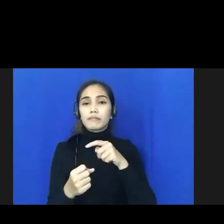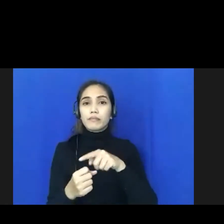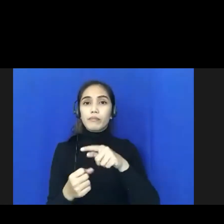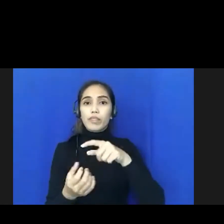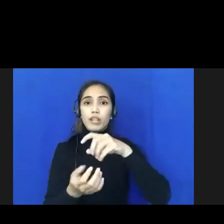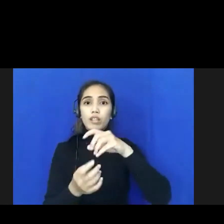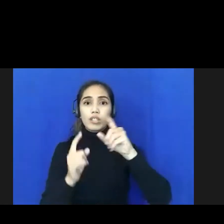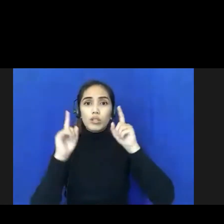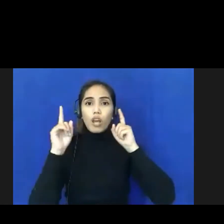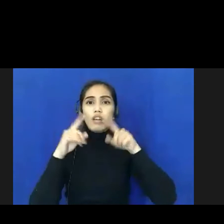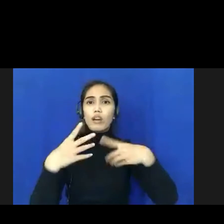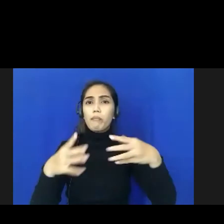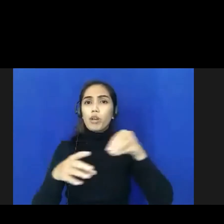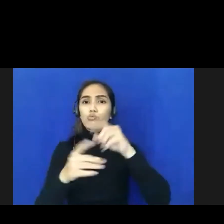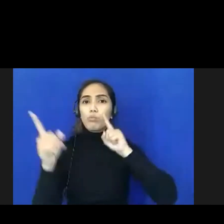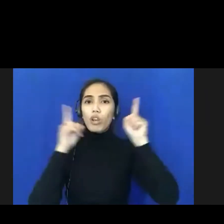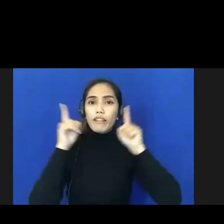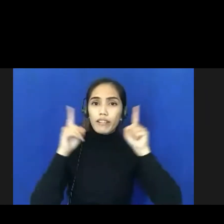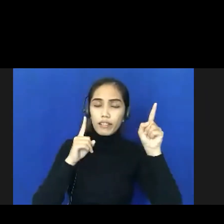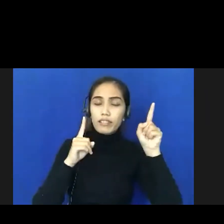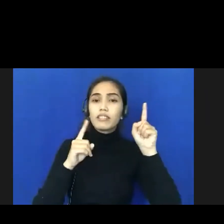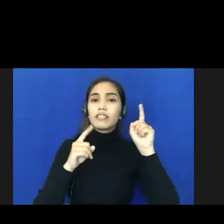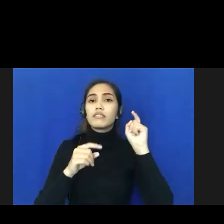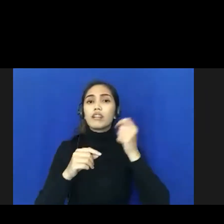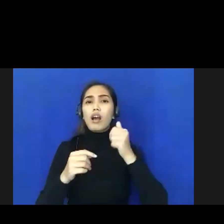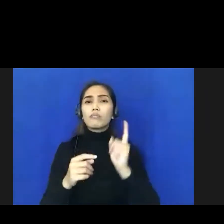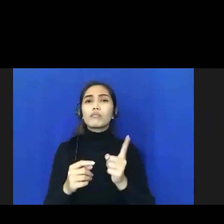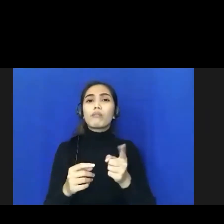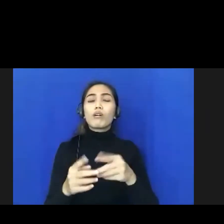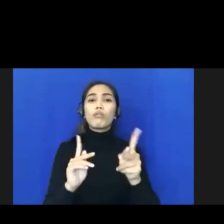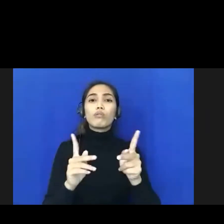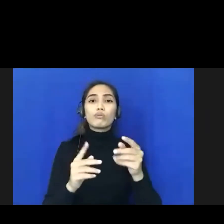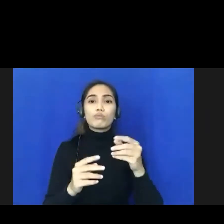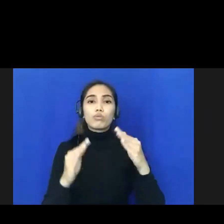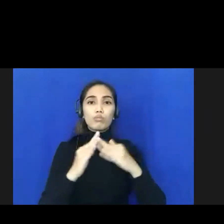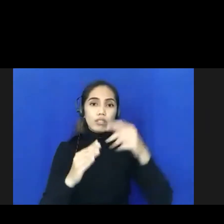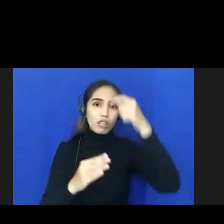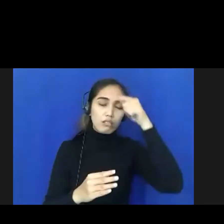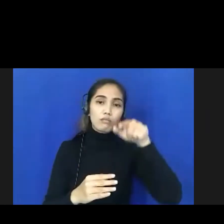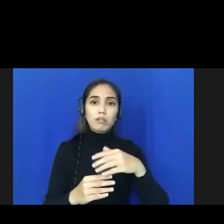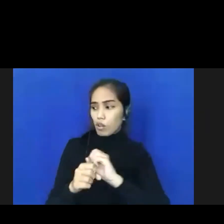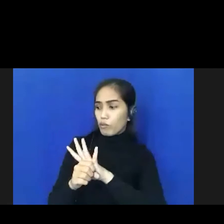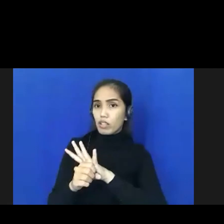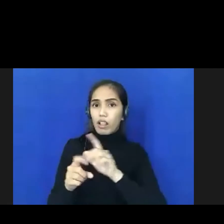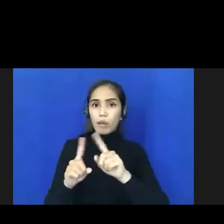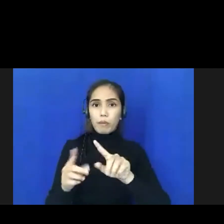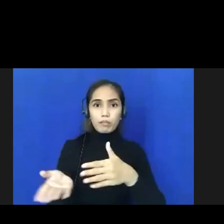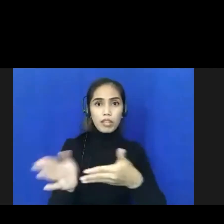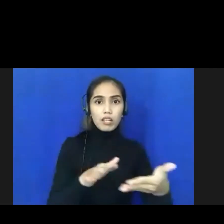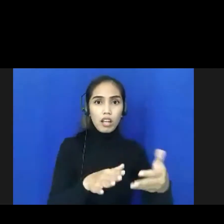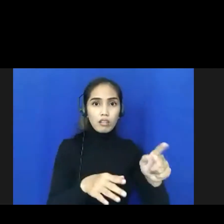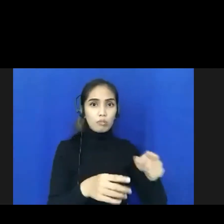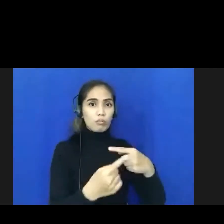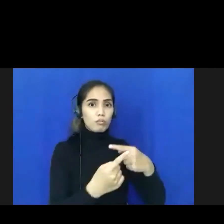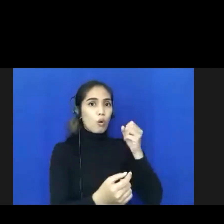dipolitisasi bahwa kenapa waktu datang ke rumah sakit ya tidak COVID tapi meninggal disebut